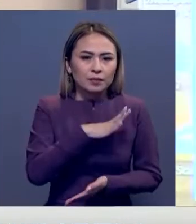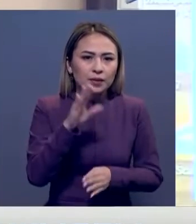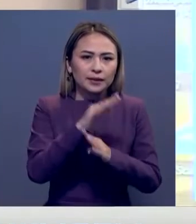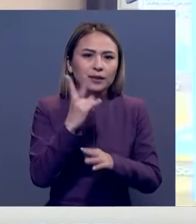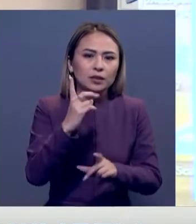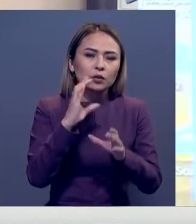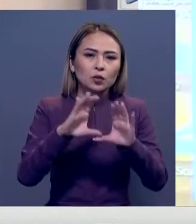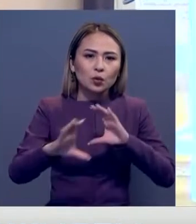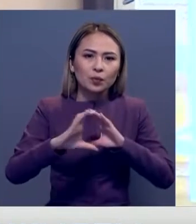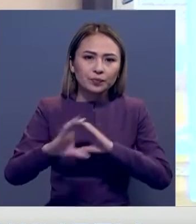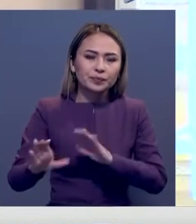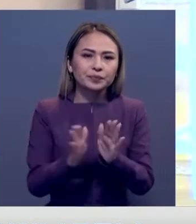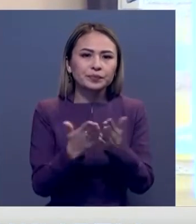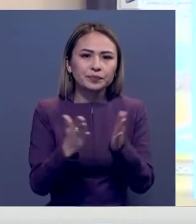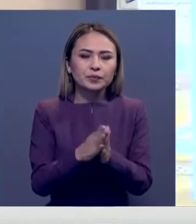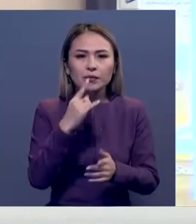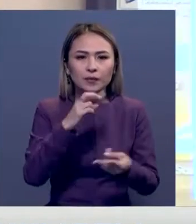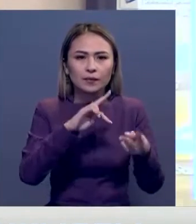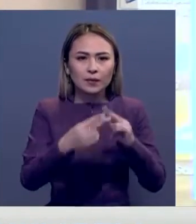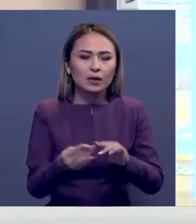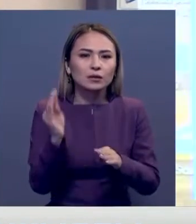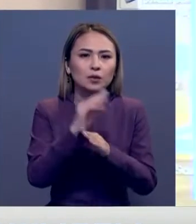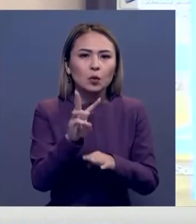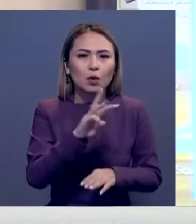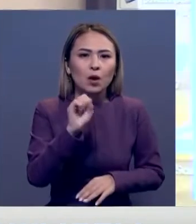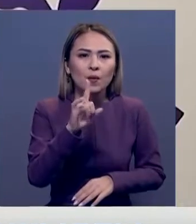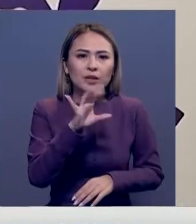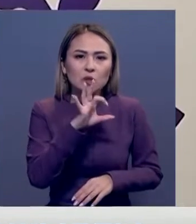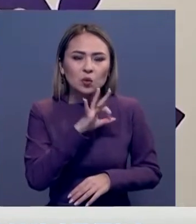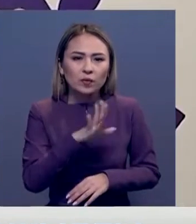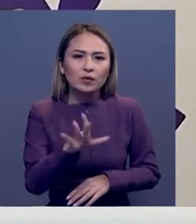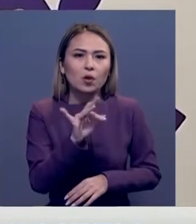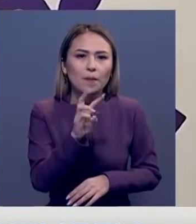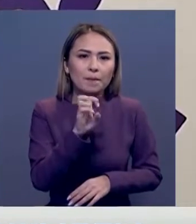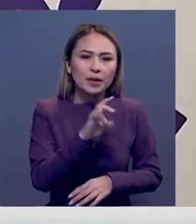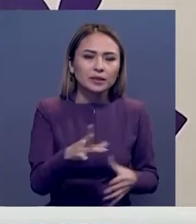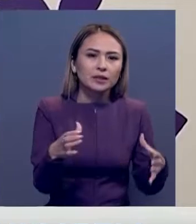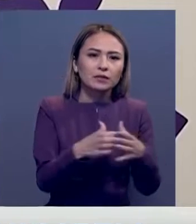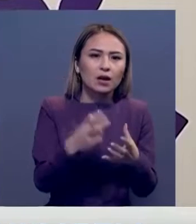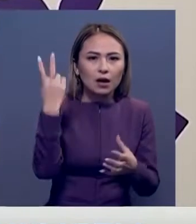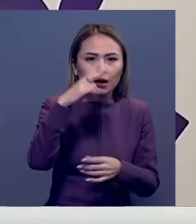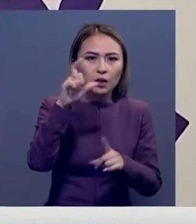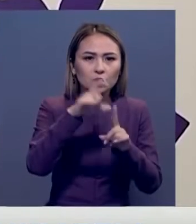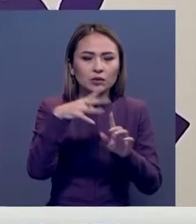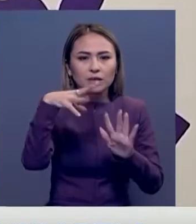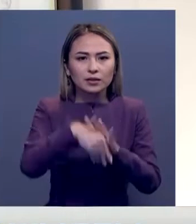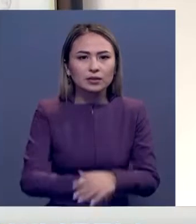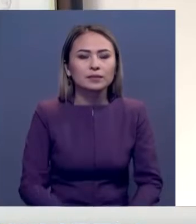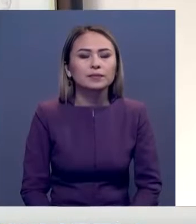Екі тоннан тұратын бұл басылымға армян тіліне аударылған мұқтар әвезістің Абай жолы романы және Абайдың қара сөздері кірді.